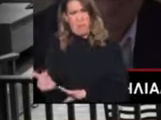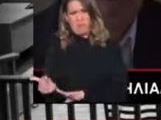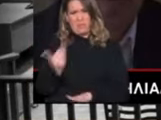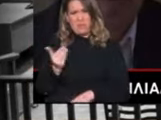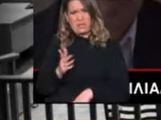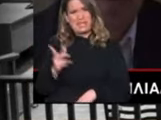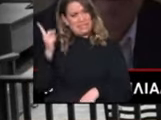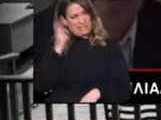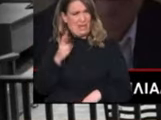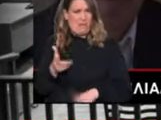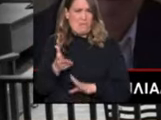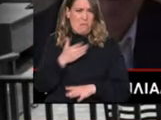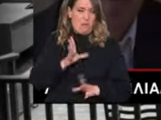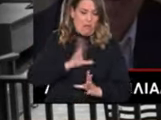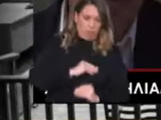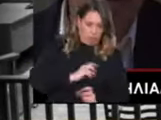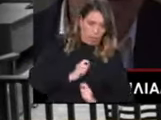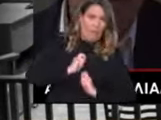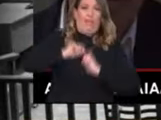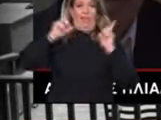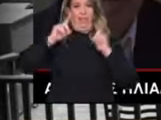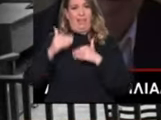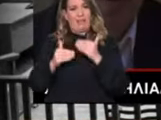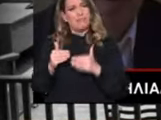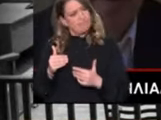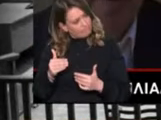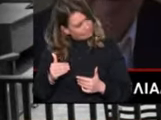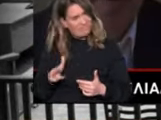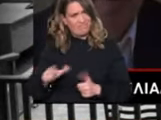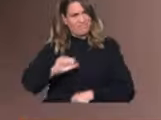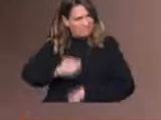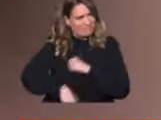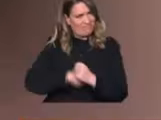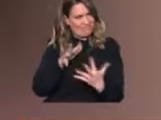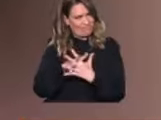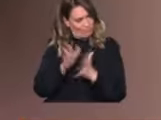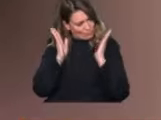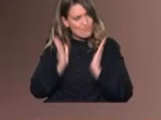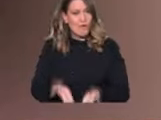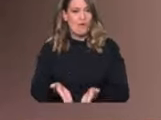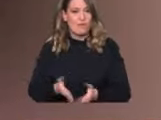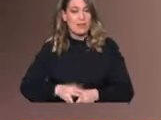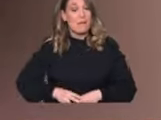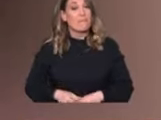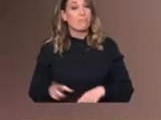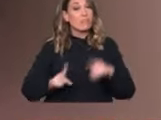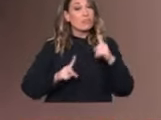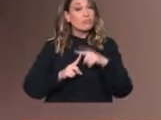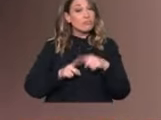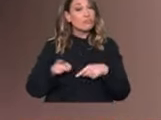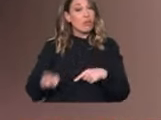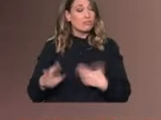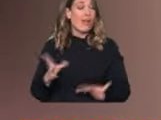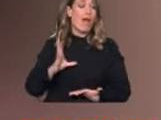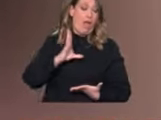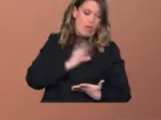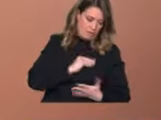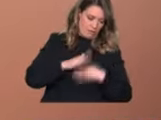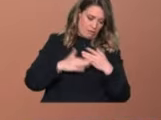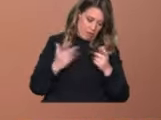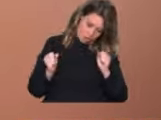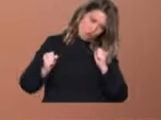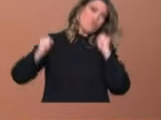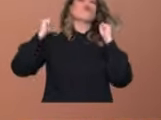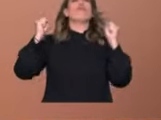Σίγουρα ξέρουμε ότι πέρασε δύσκολα, από την άλλη όμως είναι εκεί. Είναι ο μαχητής μου. Και πράγματι, η μικρή Τζορτζίνα παρά την ανακοπή επέζησε.